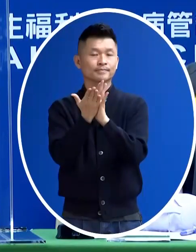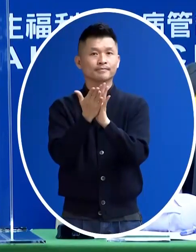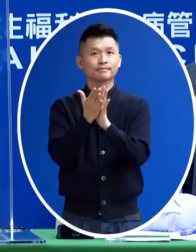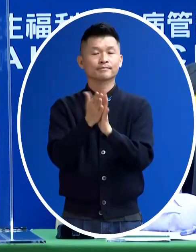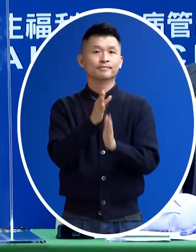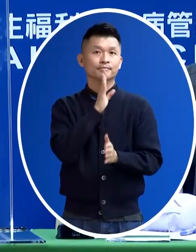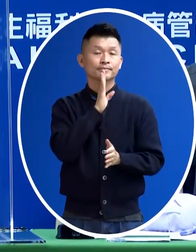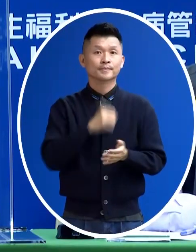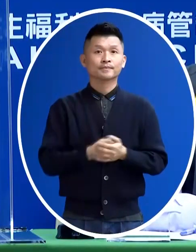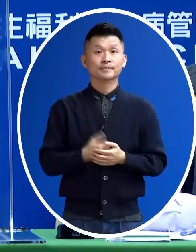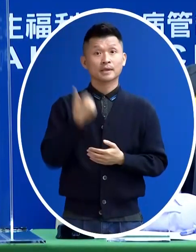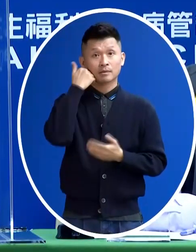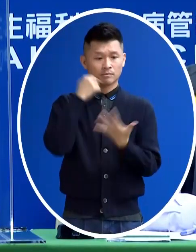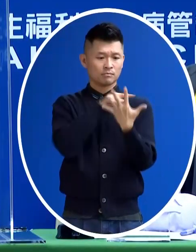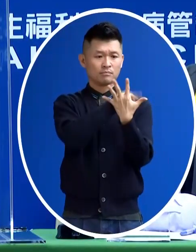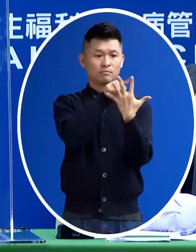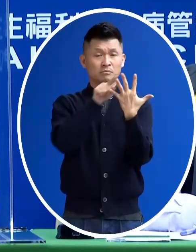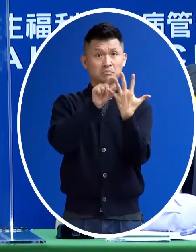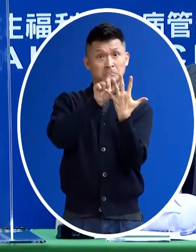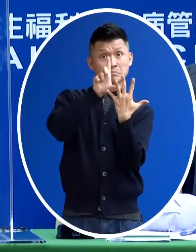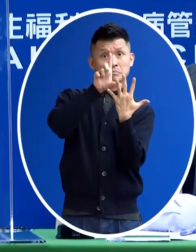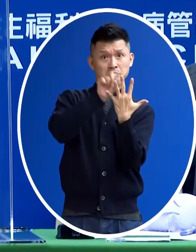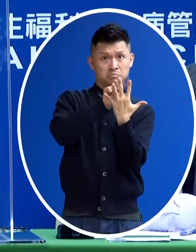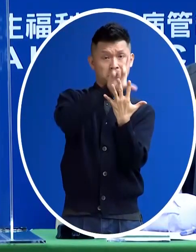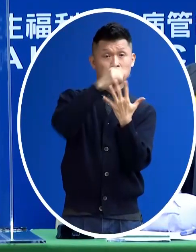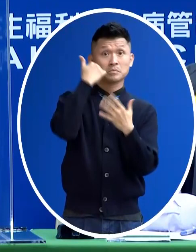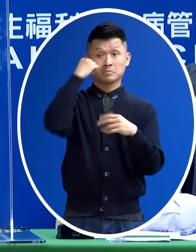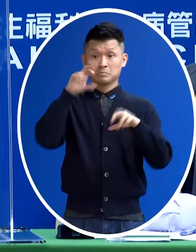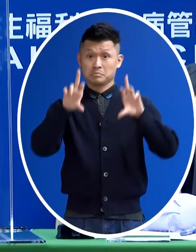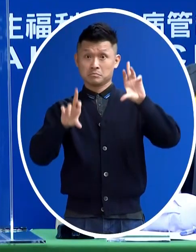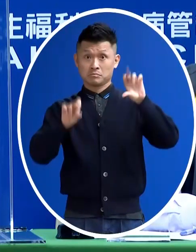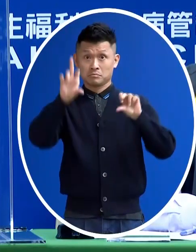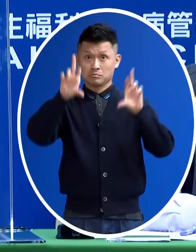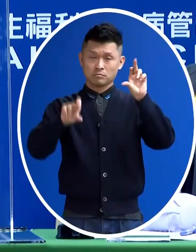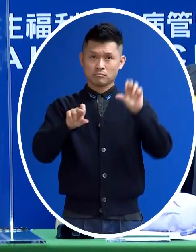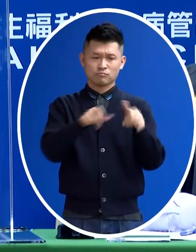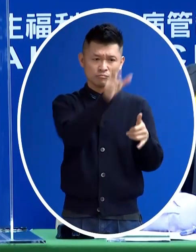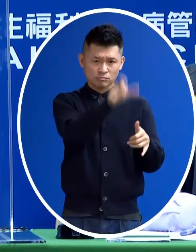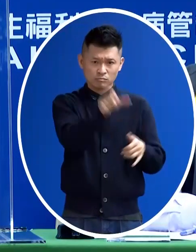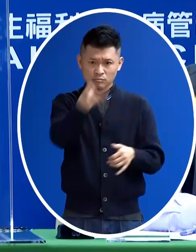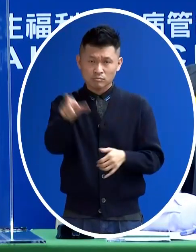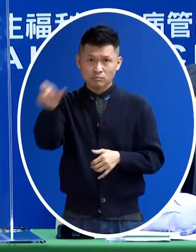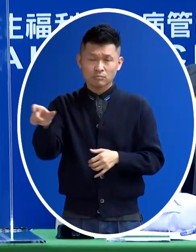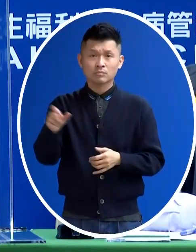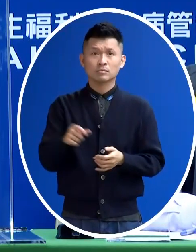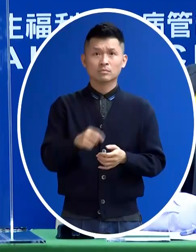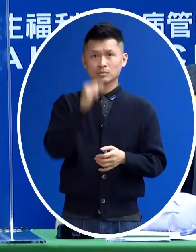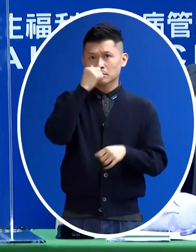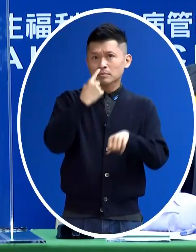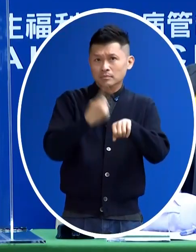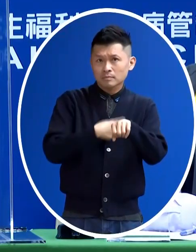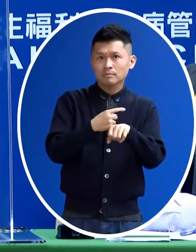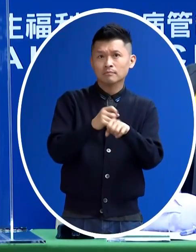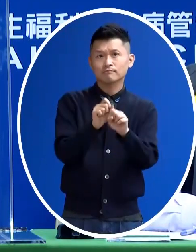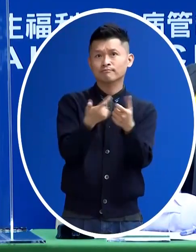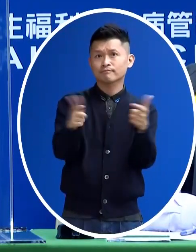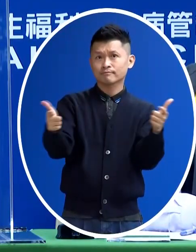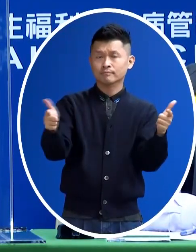就是說 誰的指頭比較長 誰長比較高這些都是個別 一個人的個別的一個特質